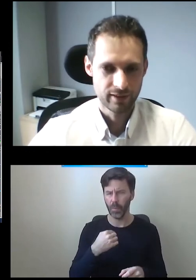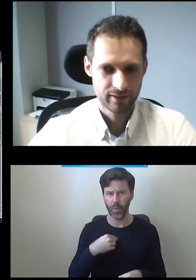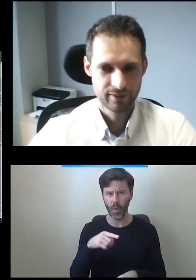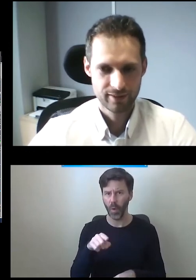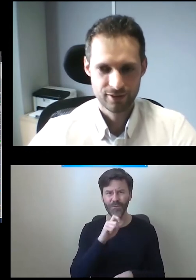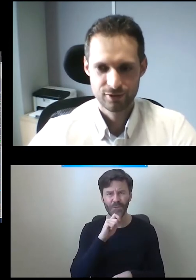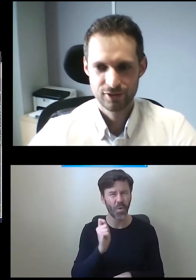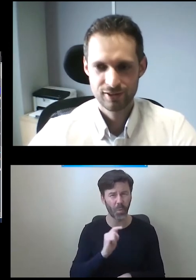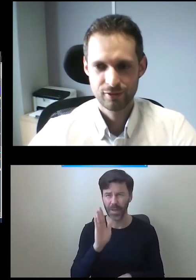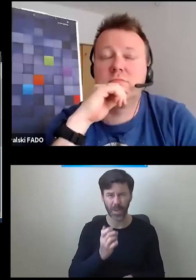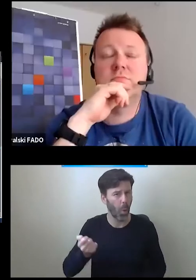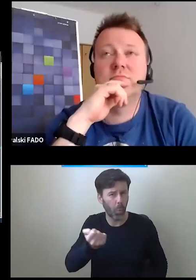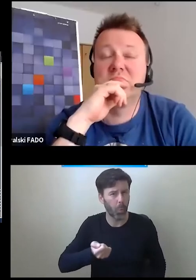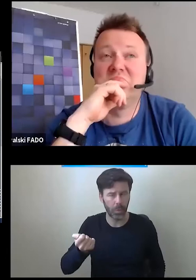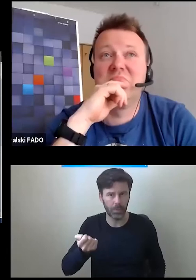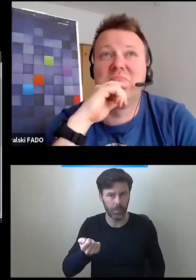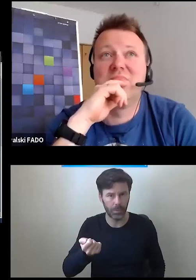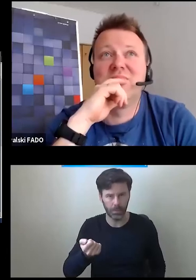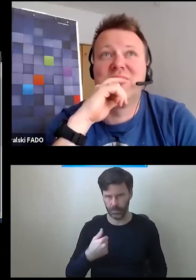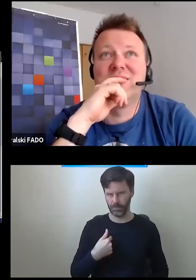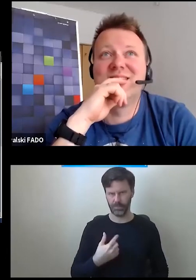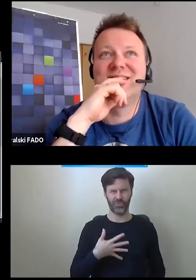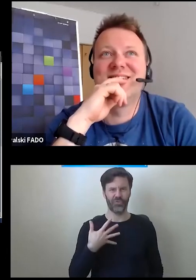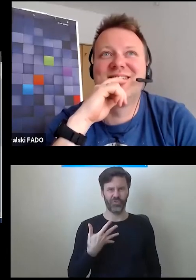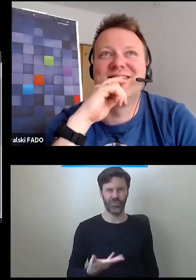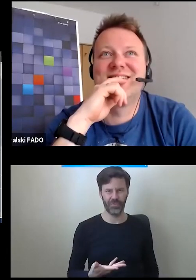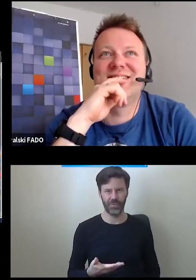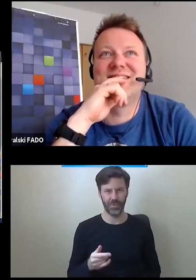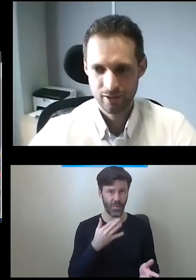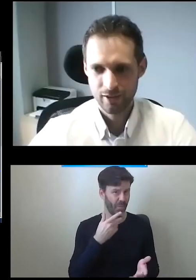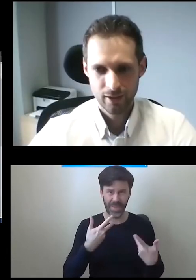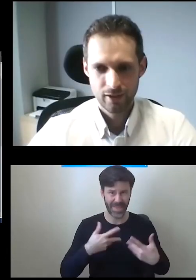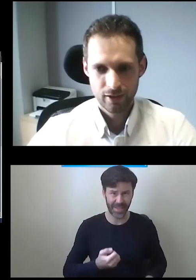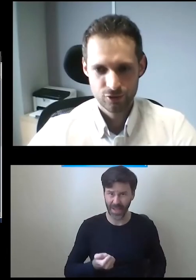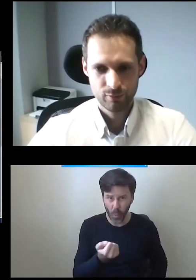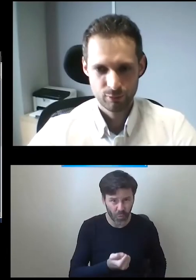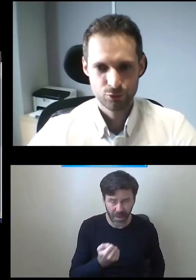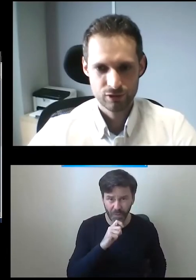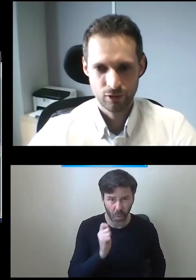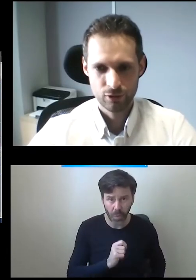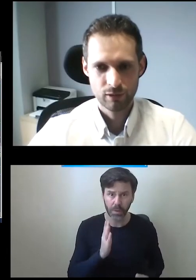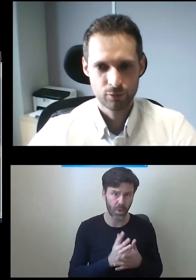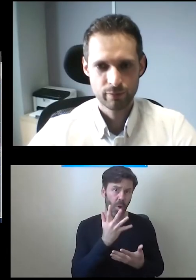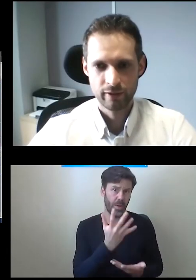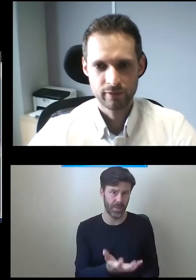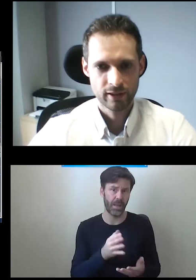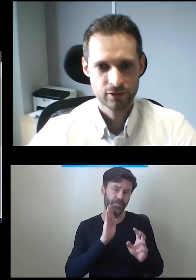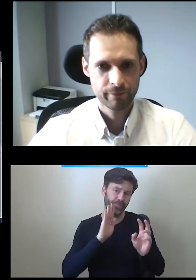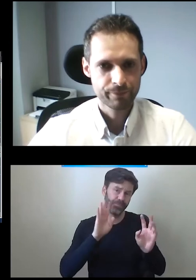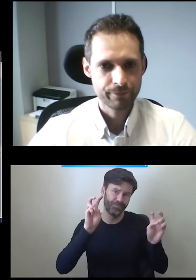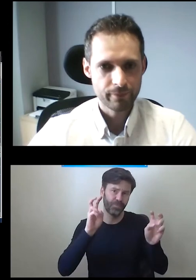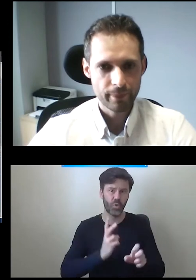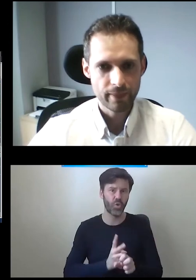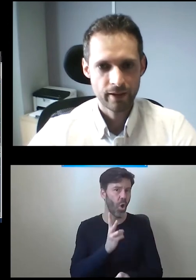używana. Także troszeczkę z rytmu, oni nie chcą tej windy używać, oni chcą mieć po prostu dostęp do osób niepełnosprawnych.